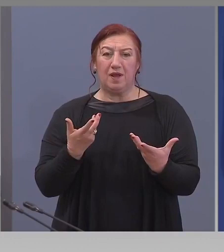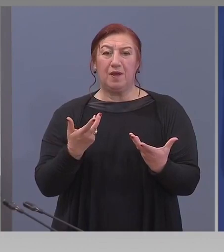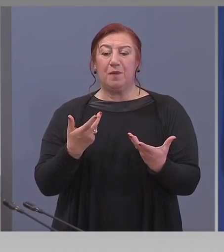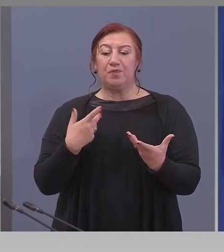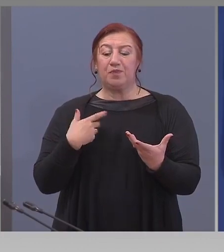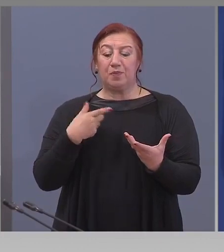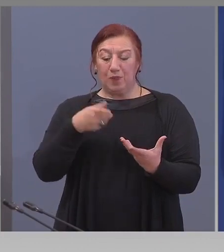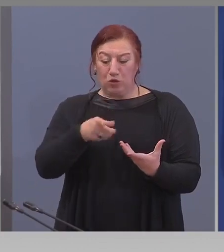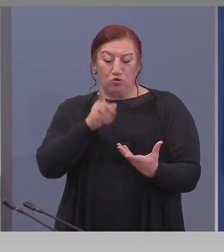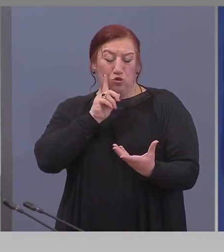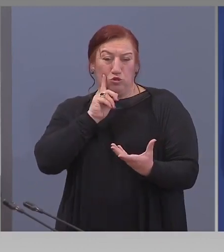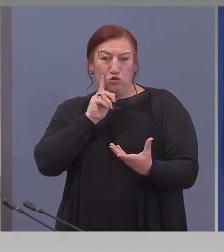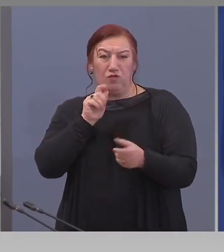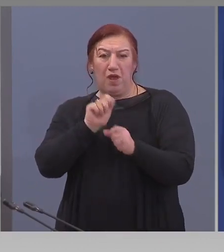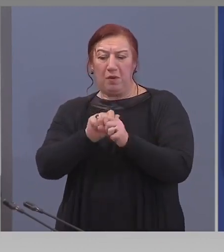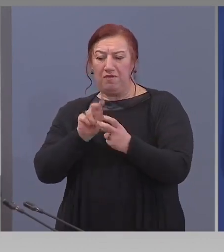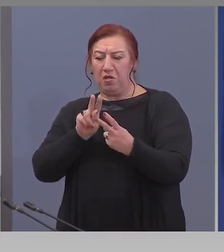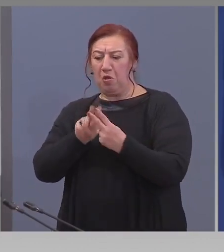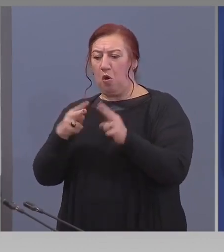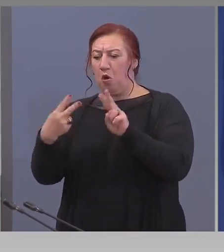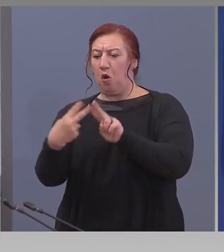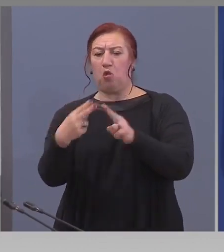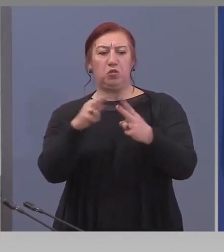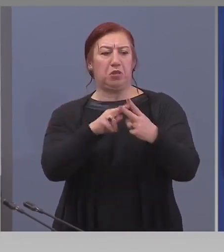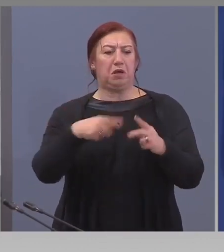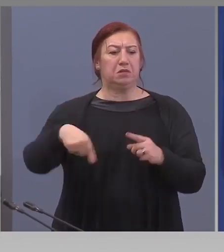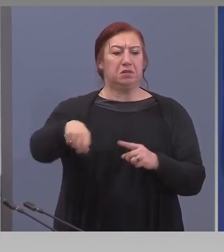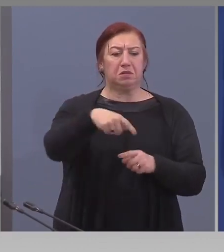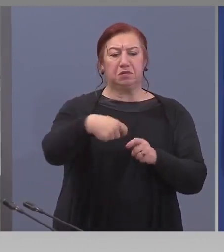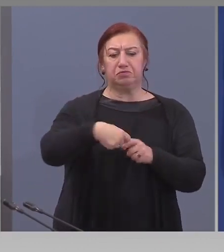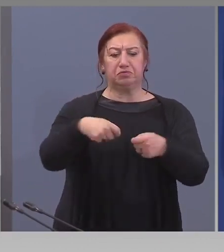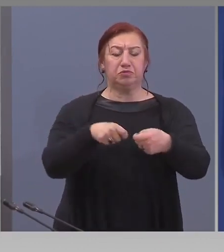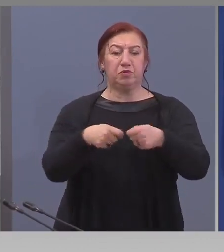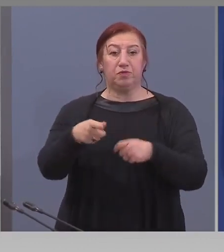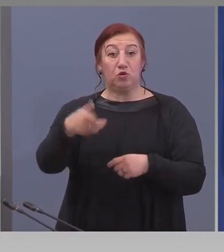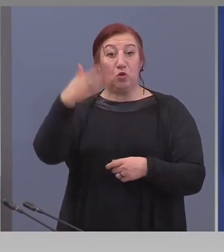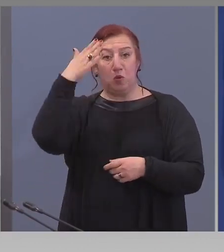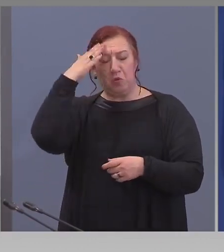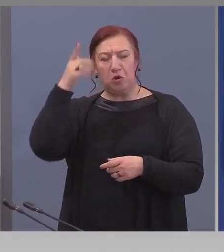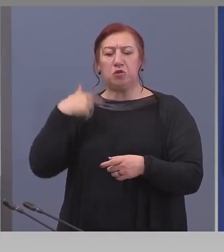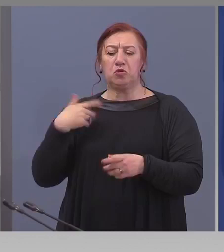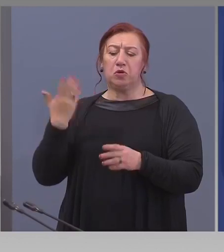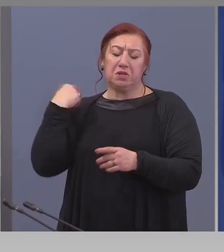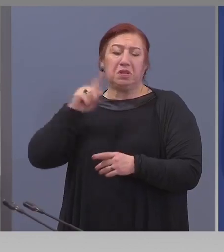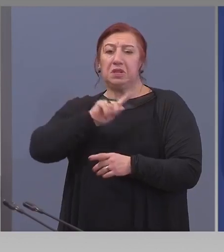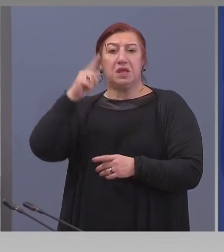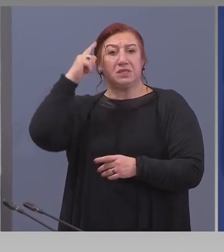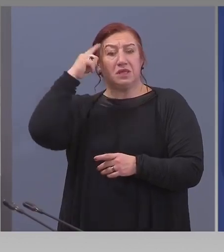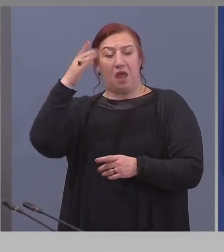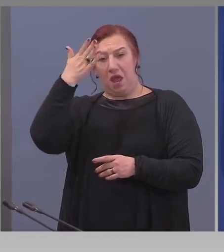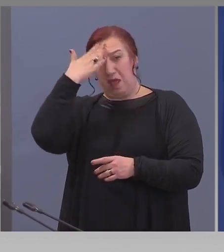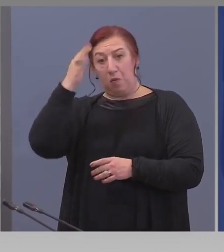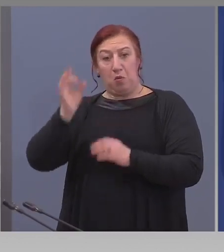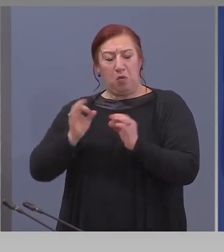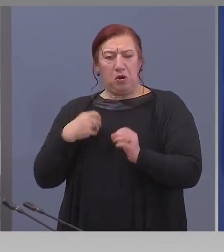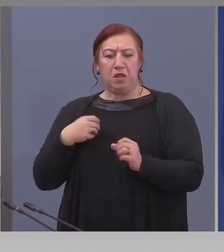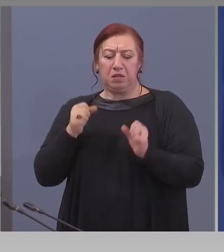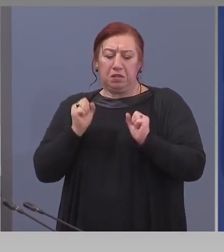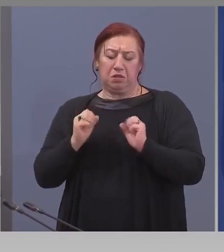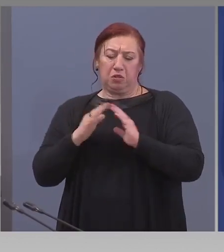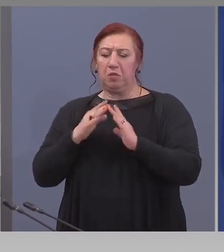контактните на един такъв болен. Тези, с които той си е общувал, преди да бъде